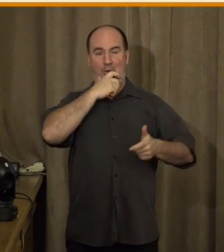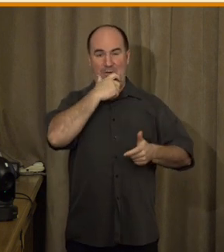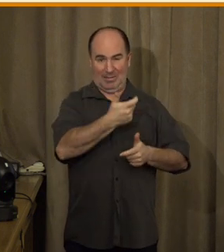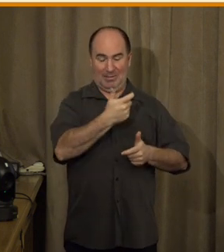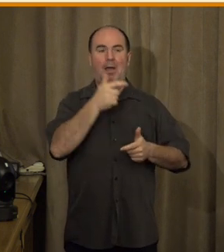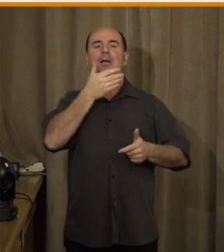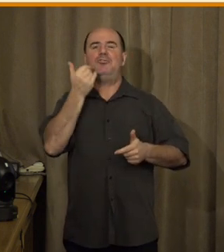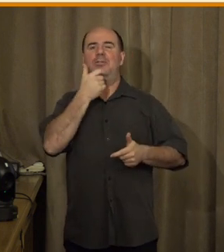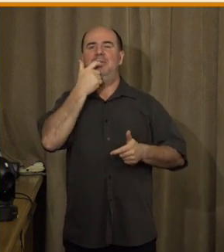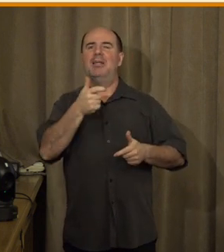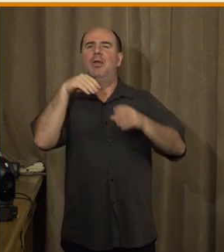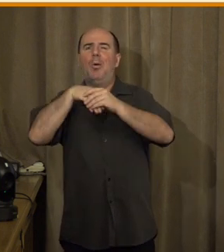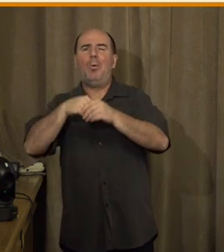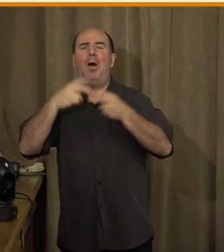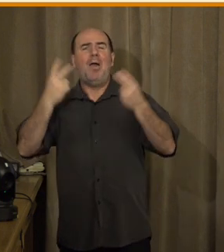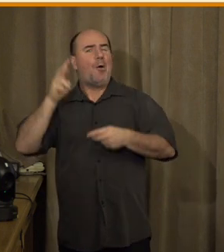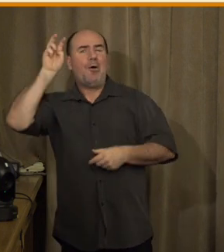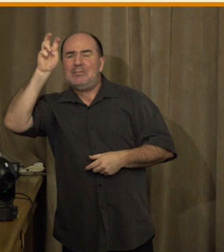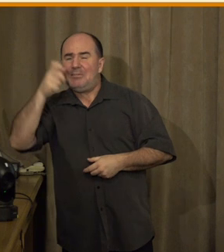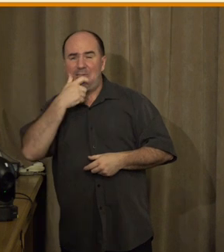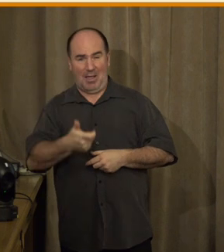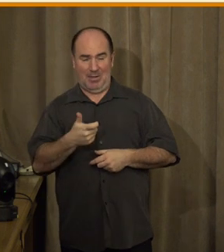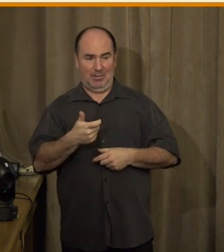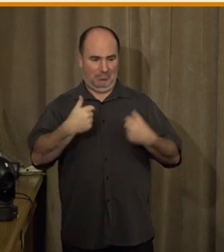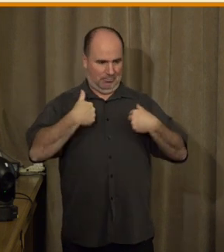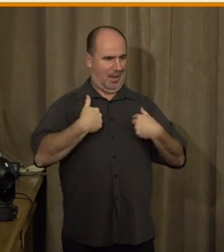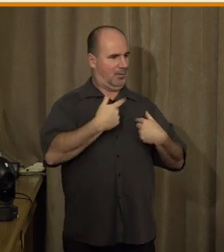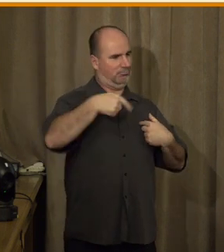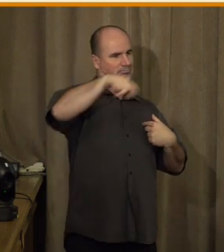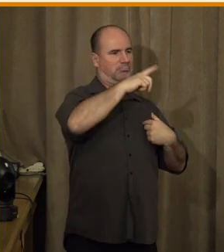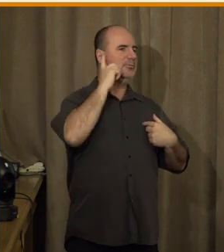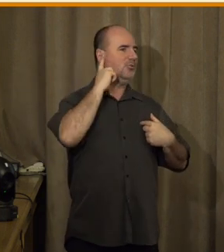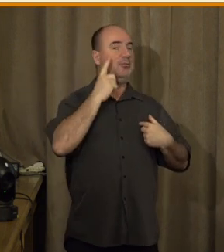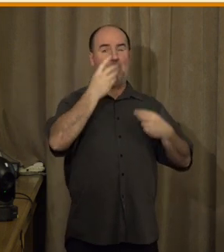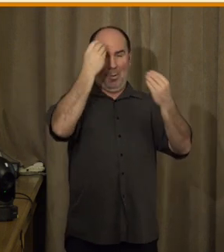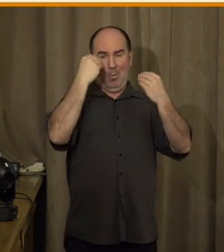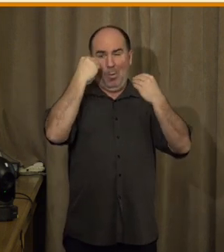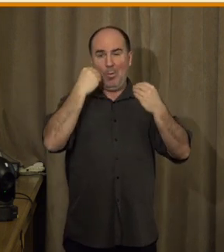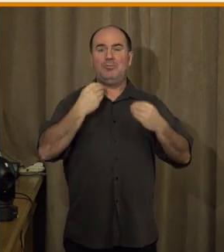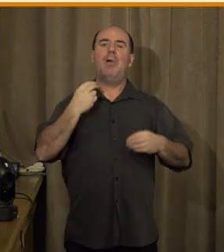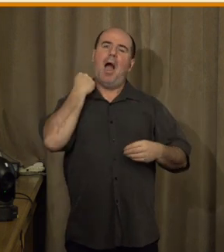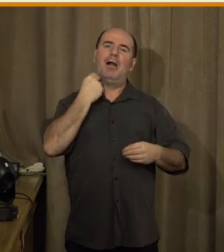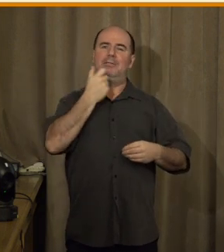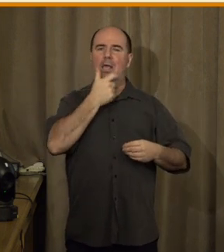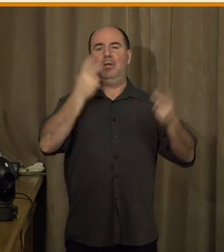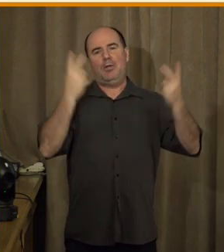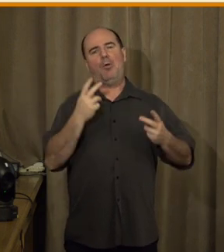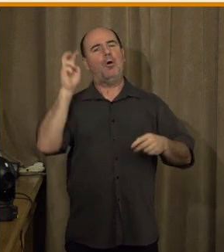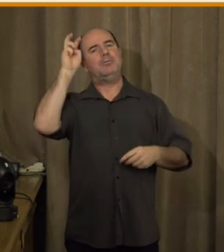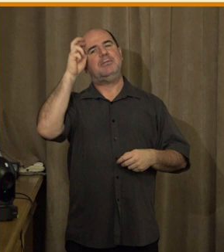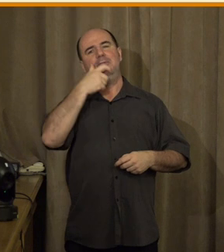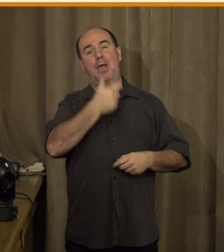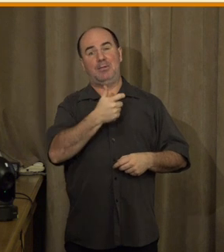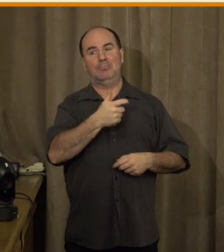musí učit tak, jako my se učíme třeba angličtinu. Pochopitelně neslyšící žijí v Čechách, takže jsou